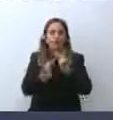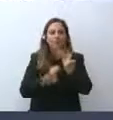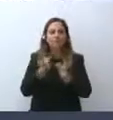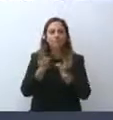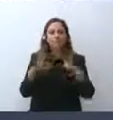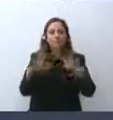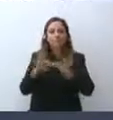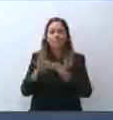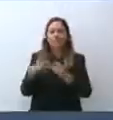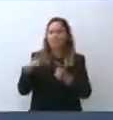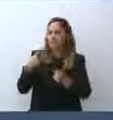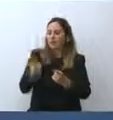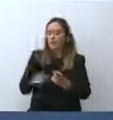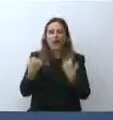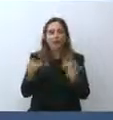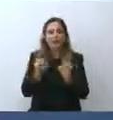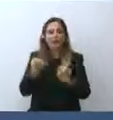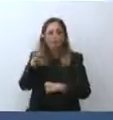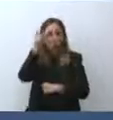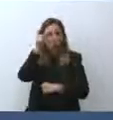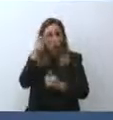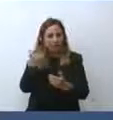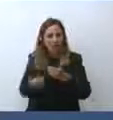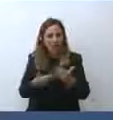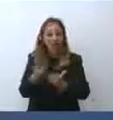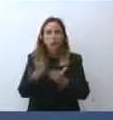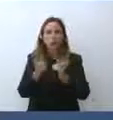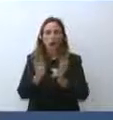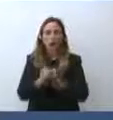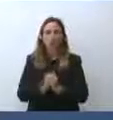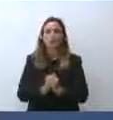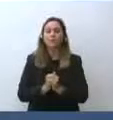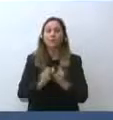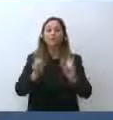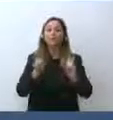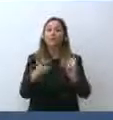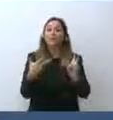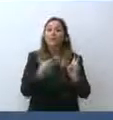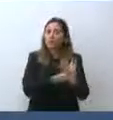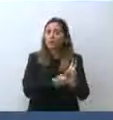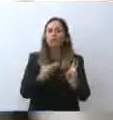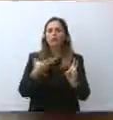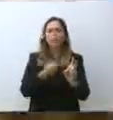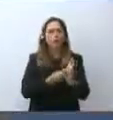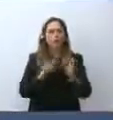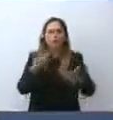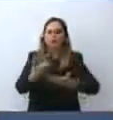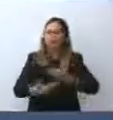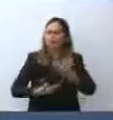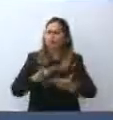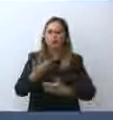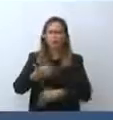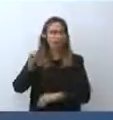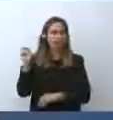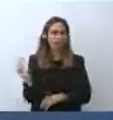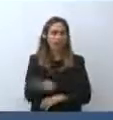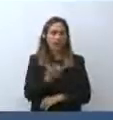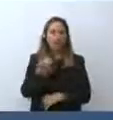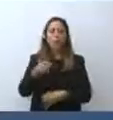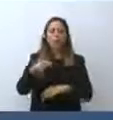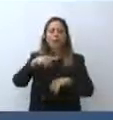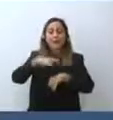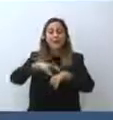e sta facendo. vaccini. La campagna vaccinale procede spedita. Verso la fine